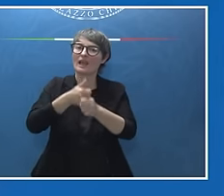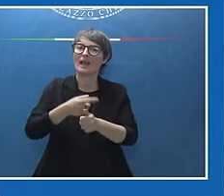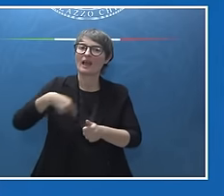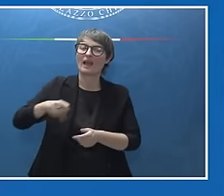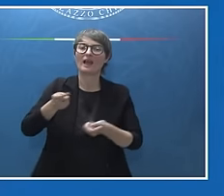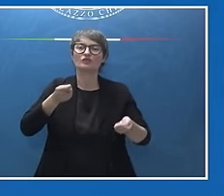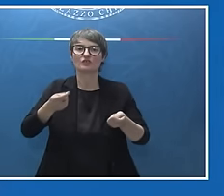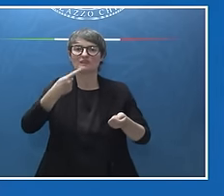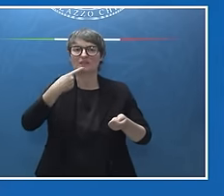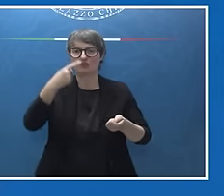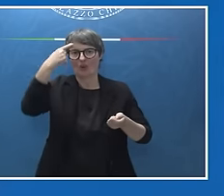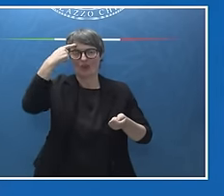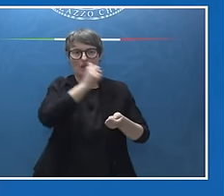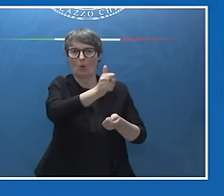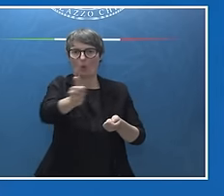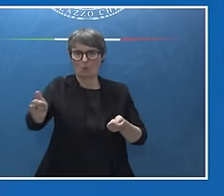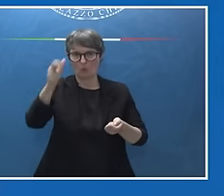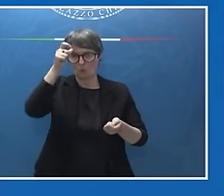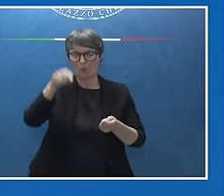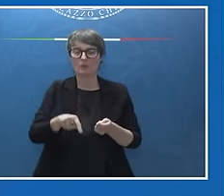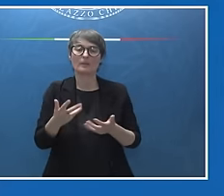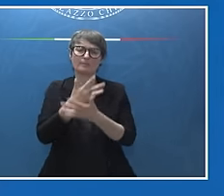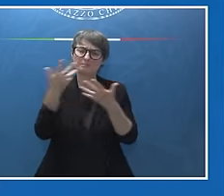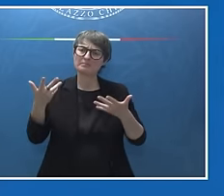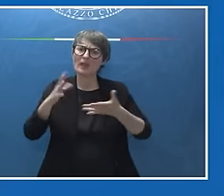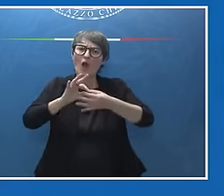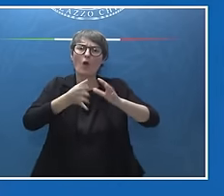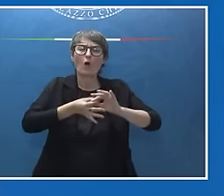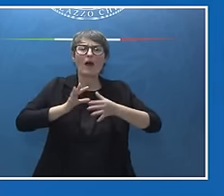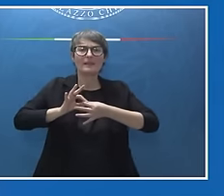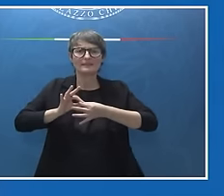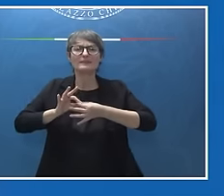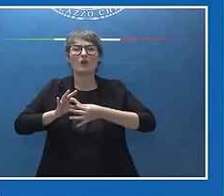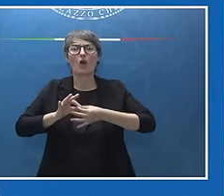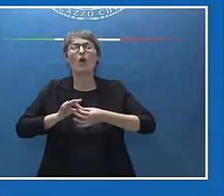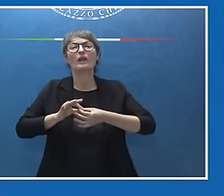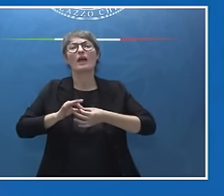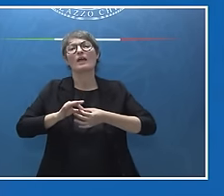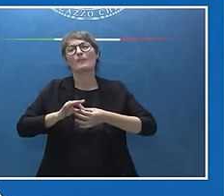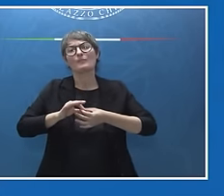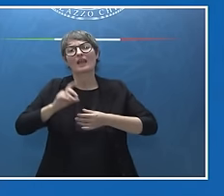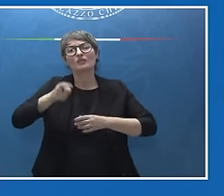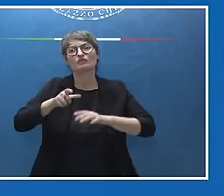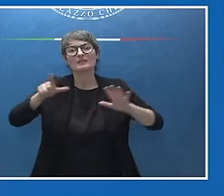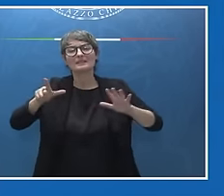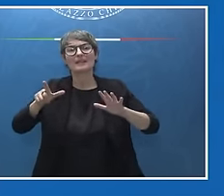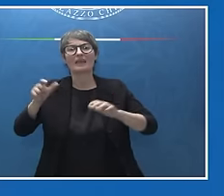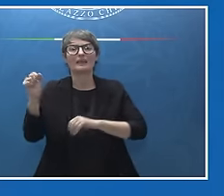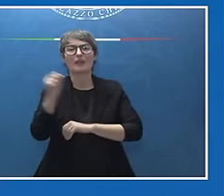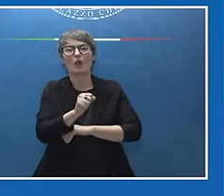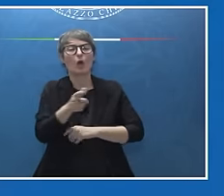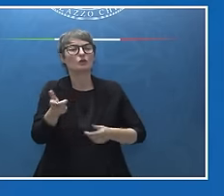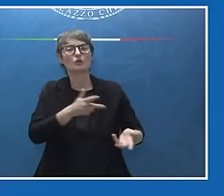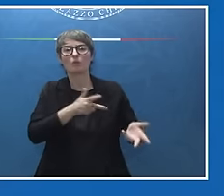coalizione G7 contro il traffico di migranti, chiaramente la sfida è favorire lo scambio di